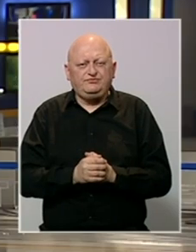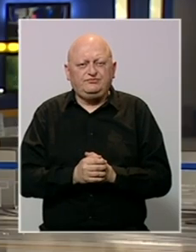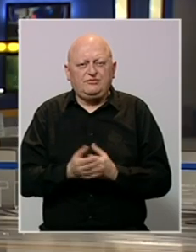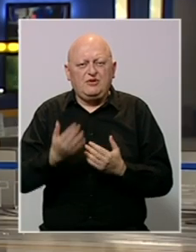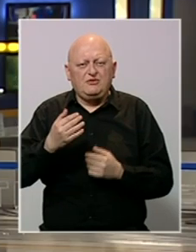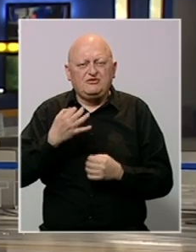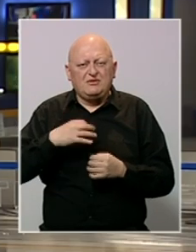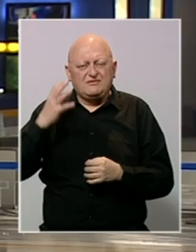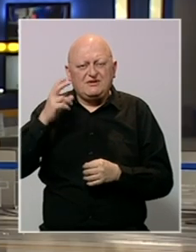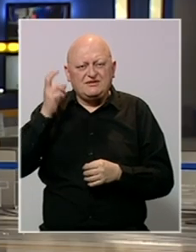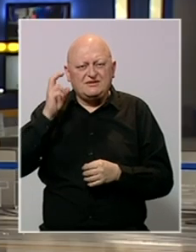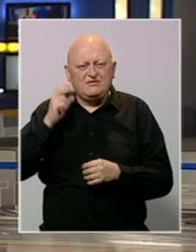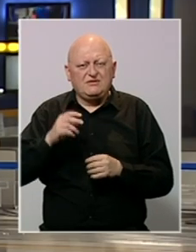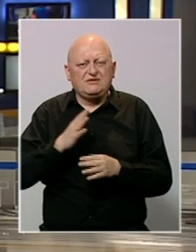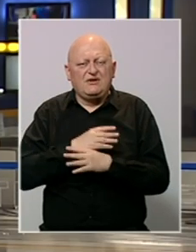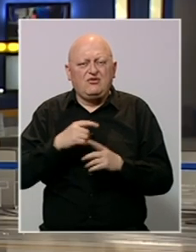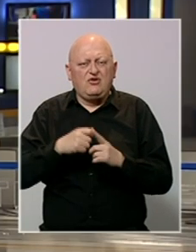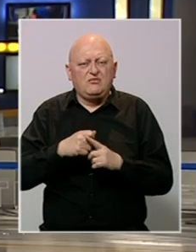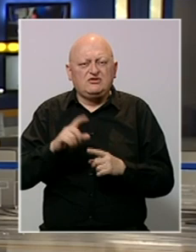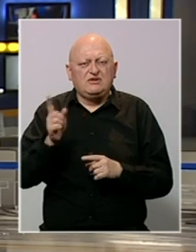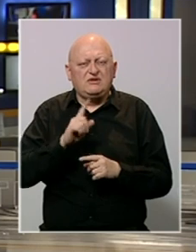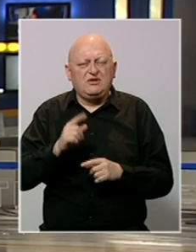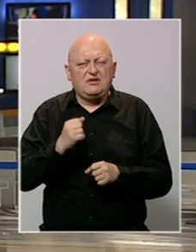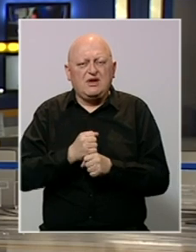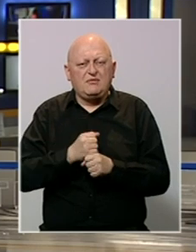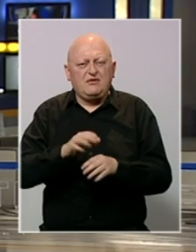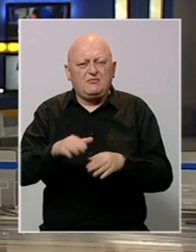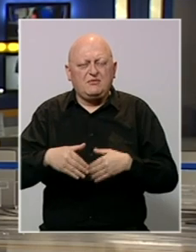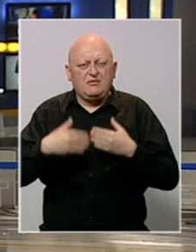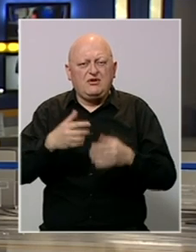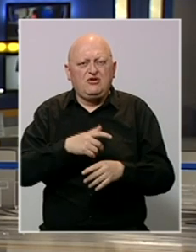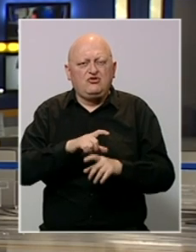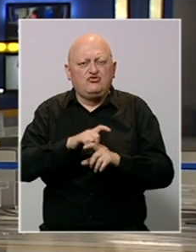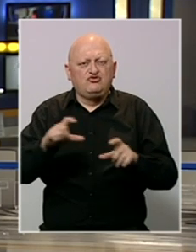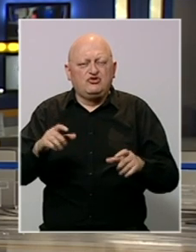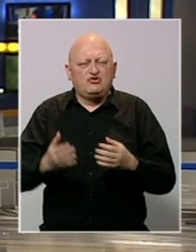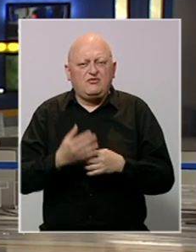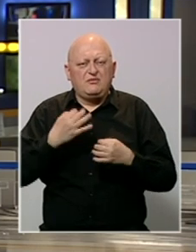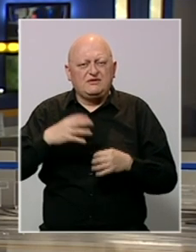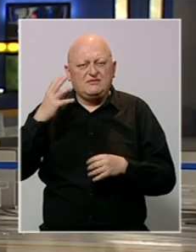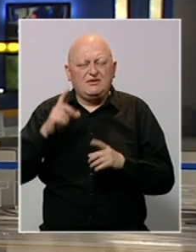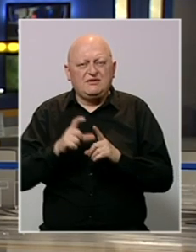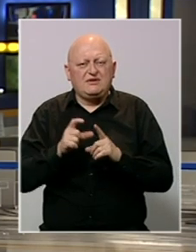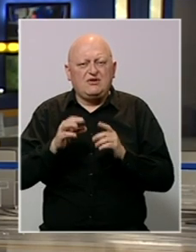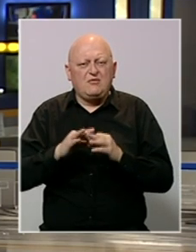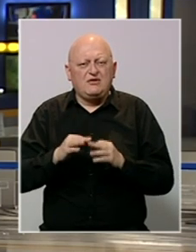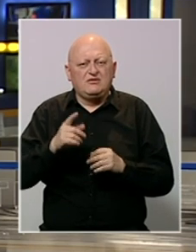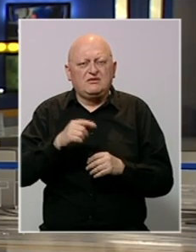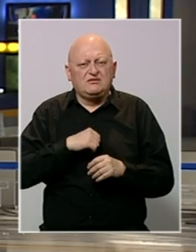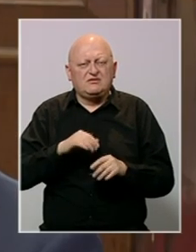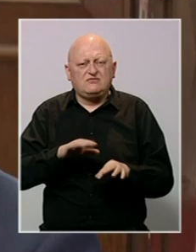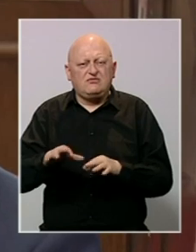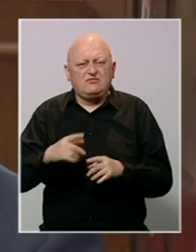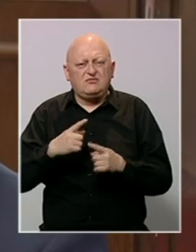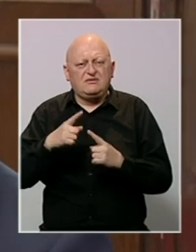Bivši premijer Crne Gore, Zdravko Krivokapić, nije obavio primopredaju dužnosti novom predsjedniku vlade Dritanu Abazoviću. Na